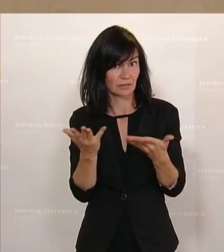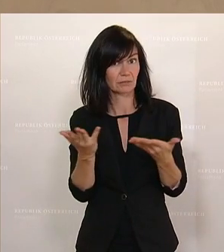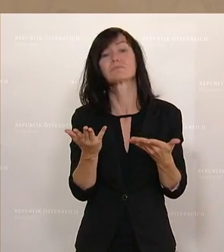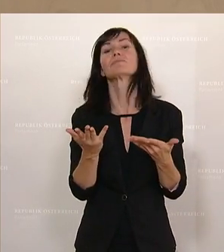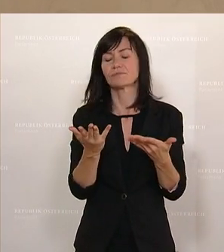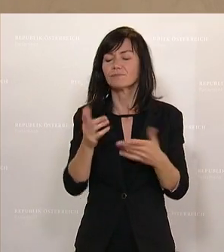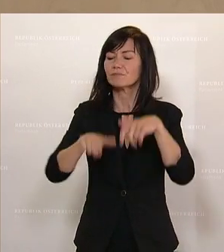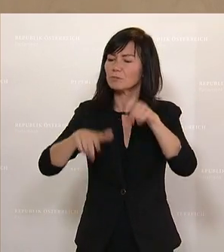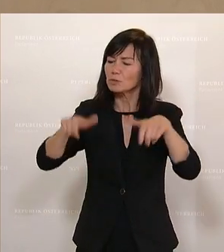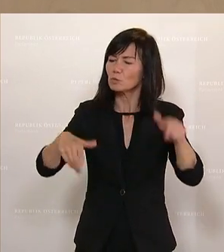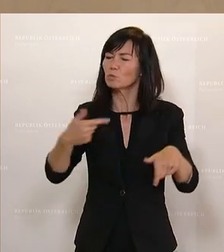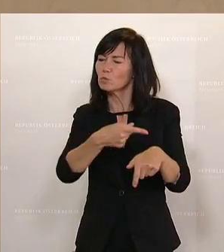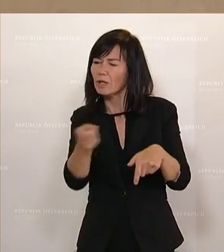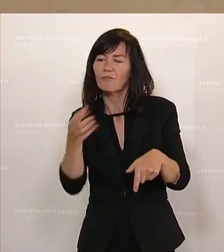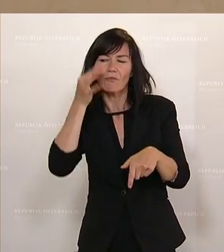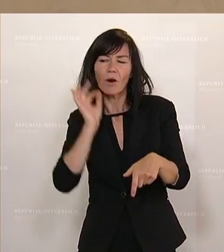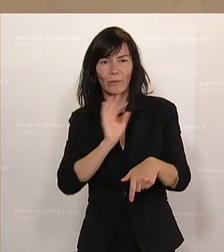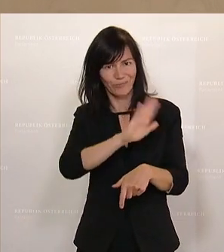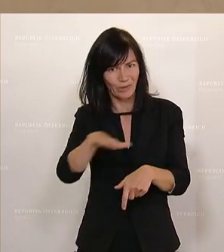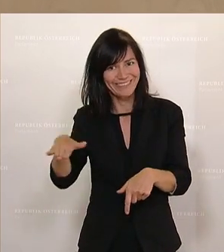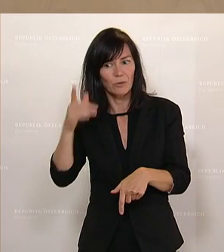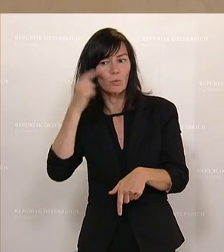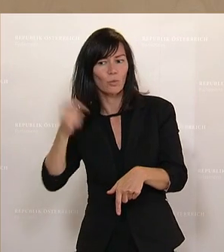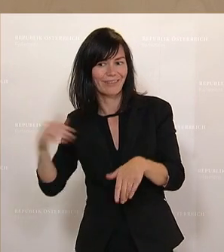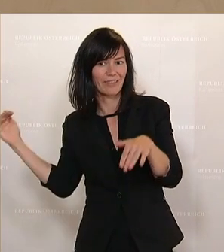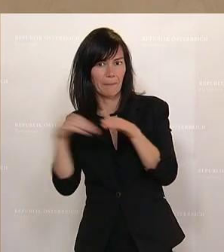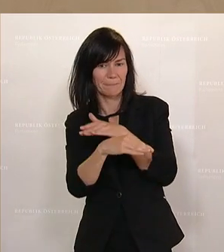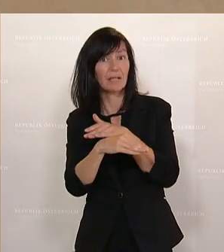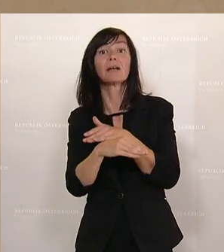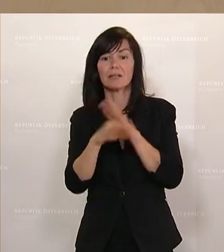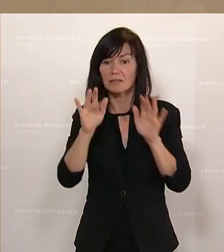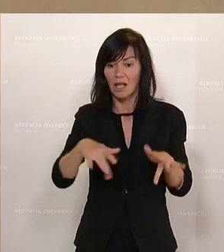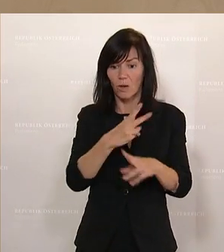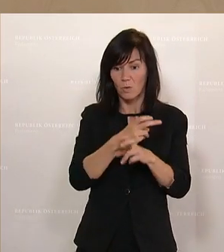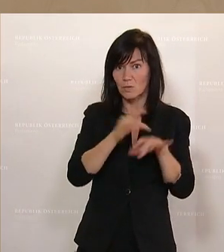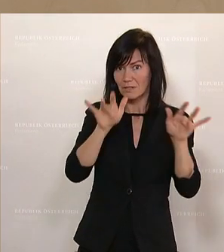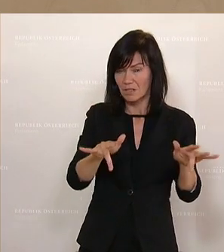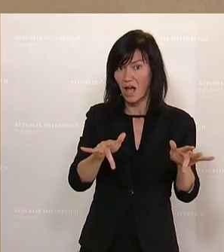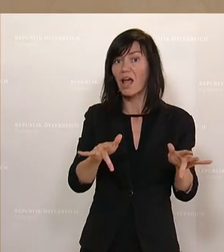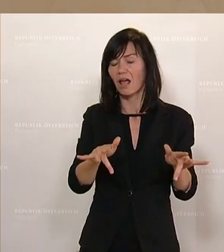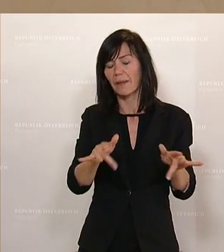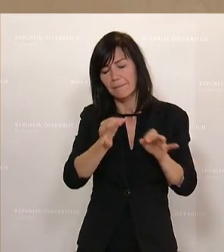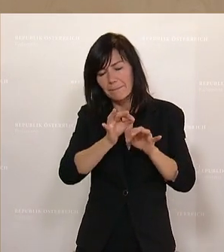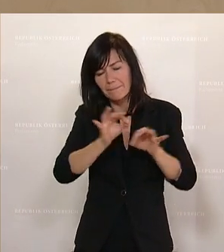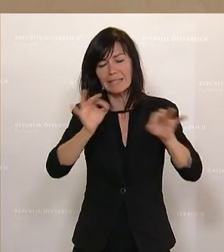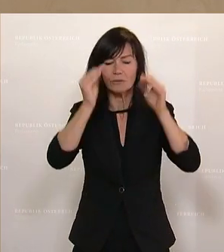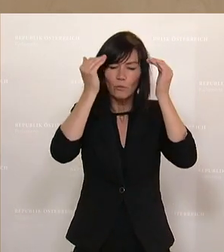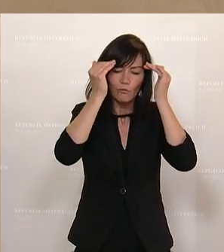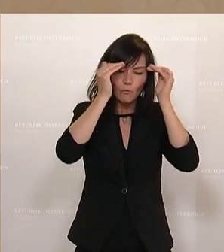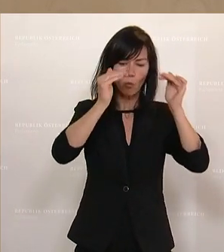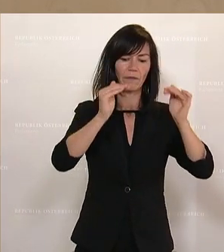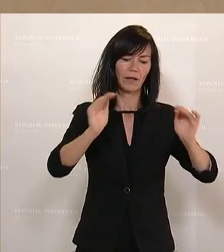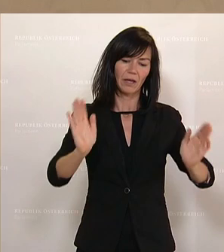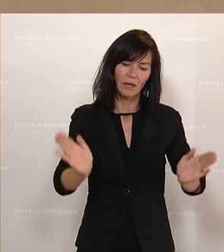Frauen und Kindern aus der Ukraine, die zu uns geflüchtet sind, ein möglichst würdiges, ein